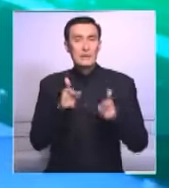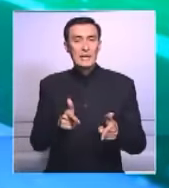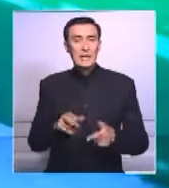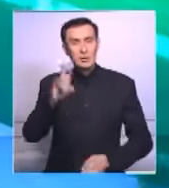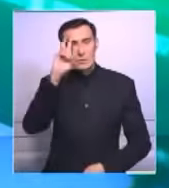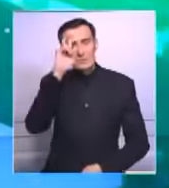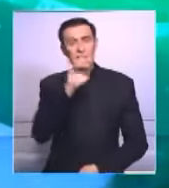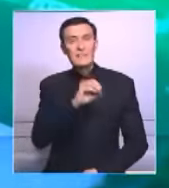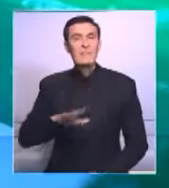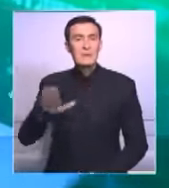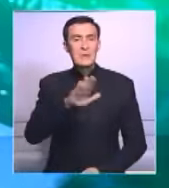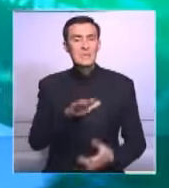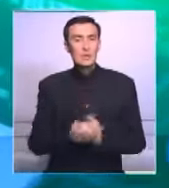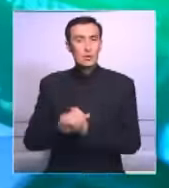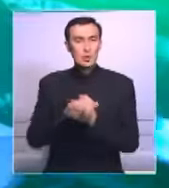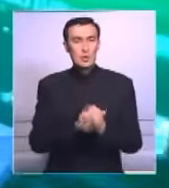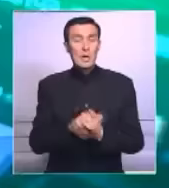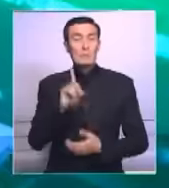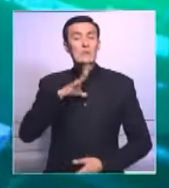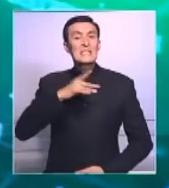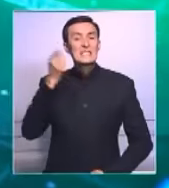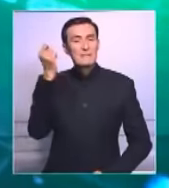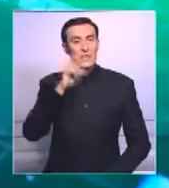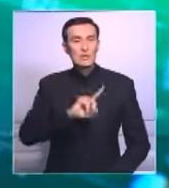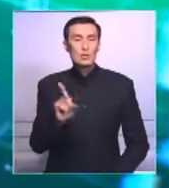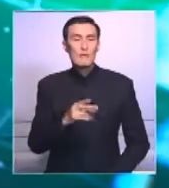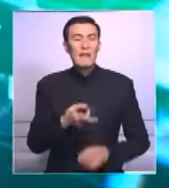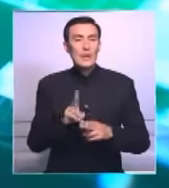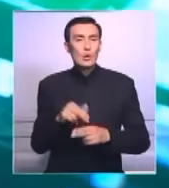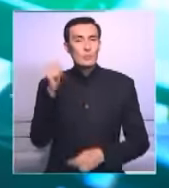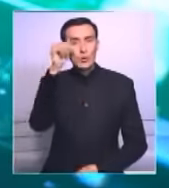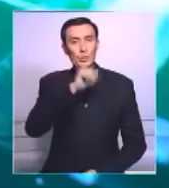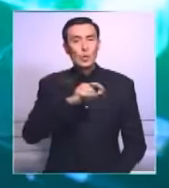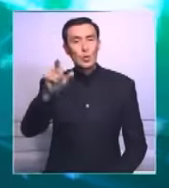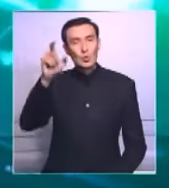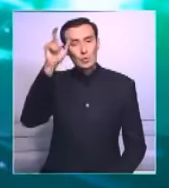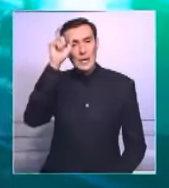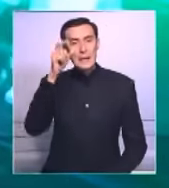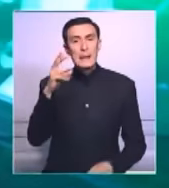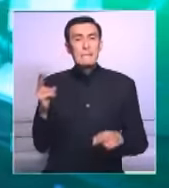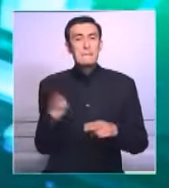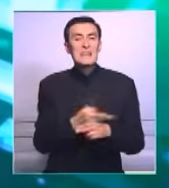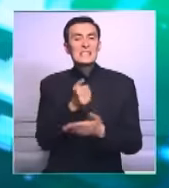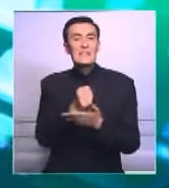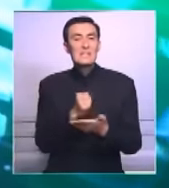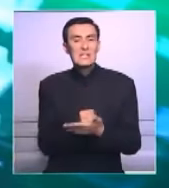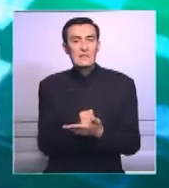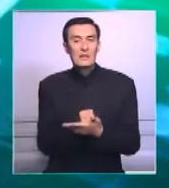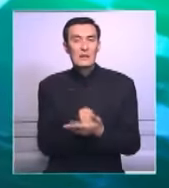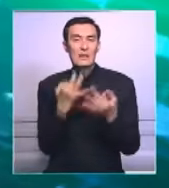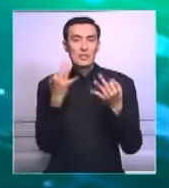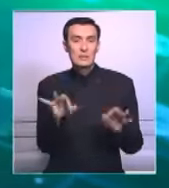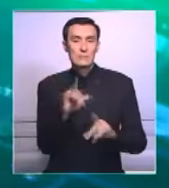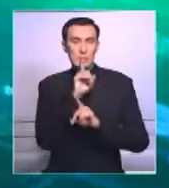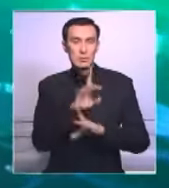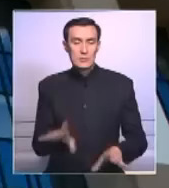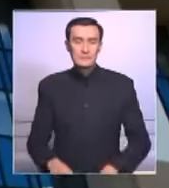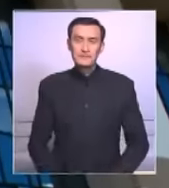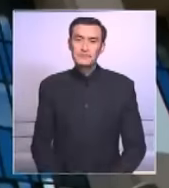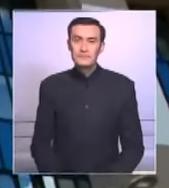страны в Евросоюз. Между тем стало известно, что в этом году туркам безвизовый режим не предоставят.